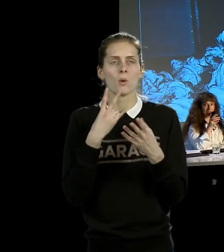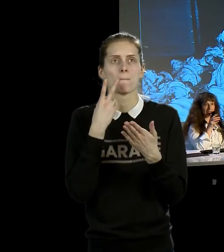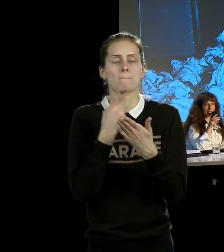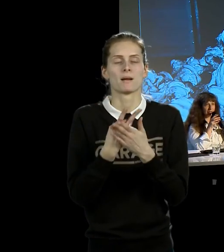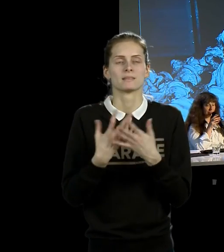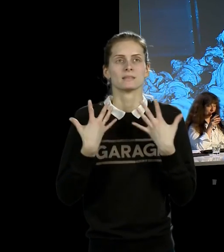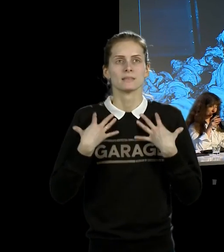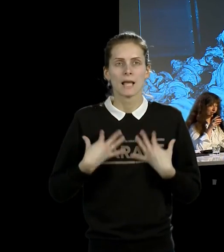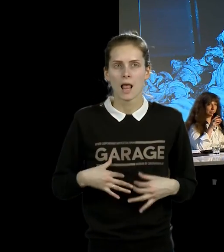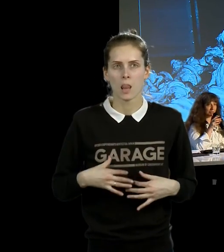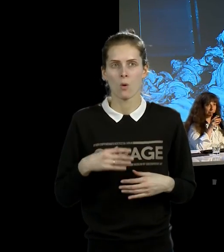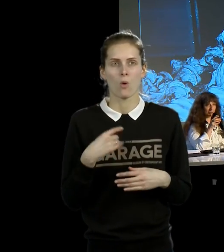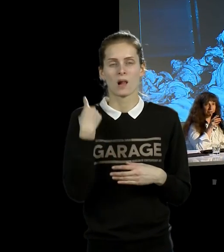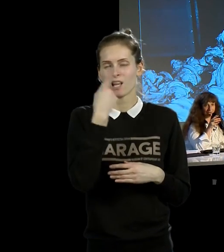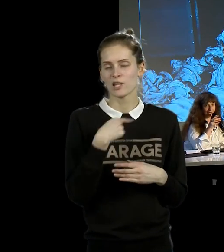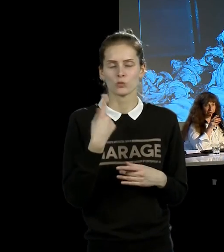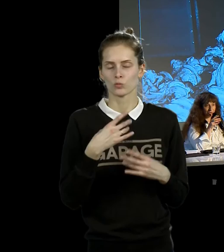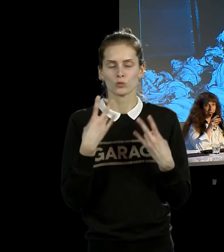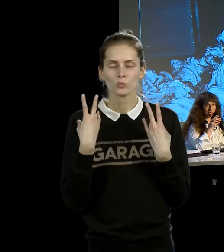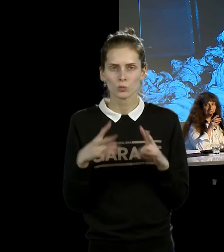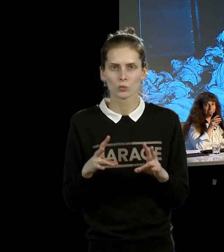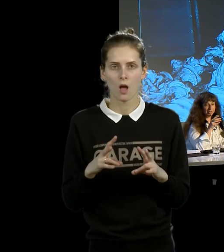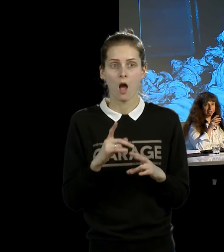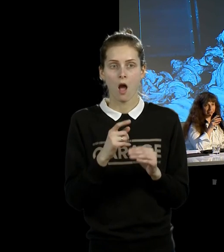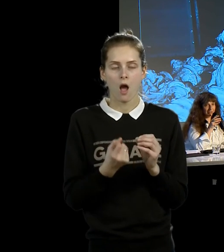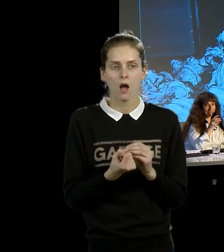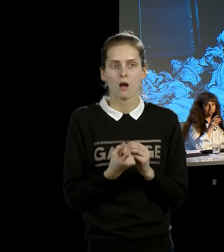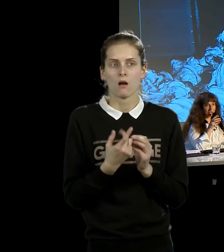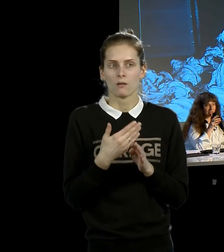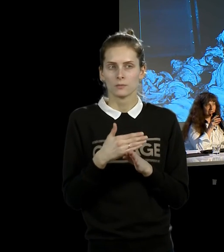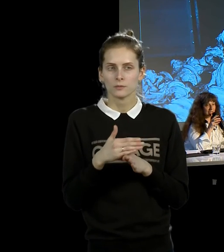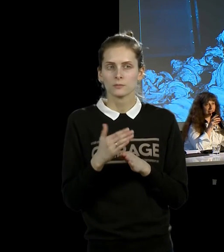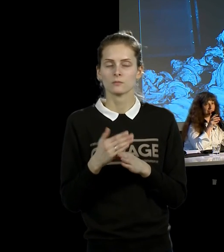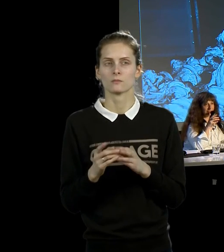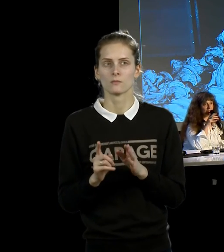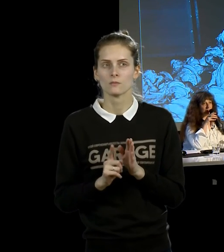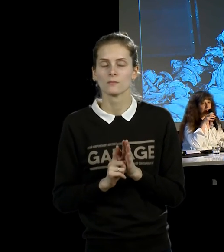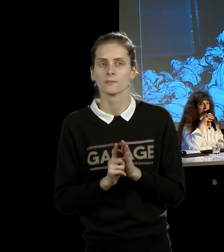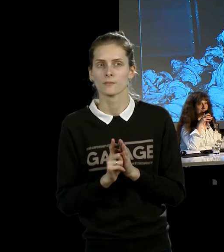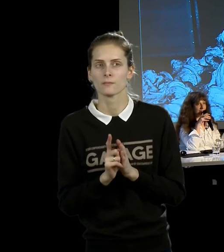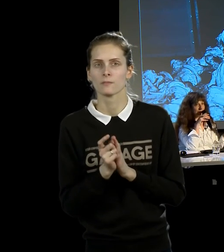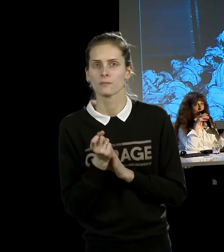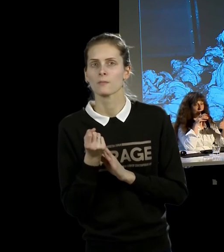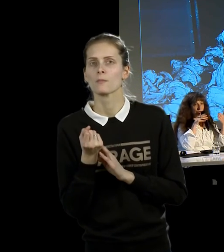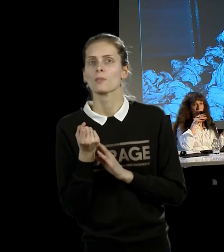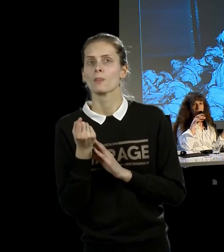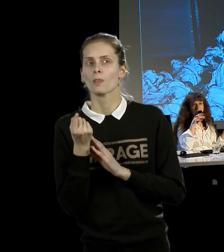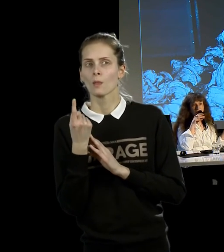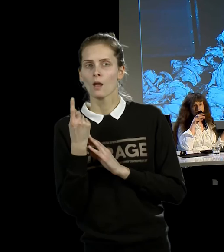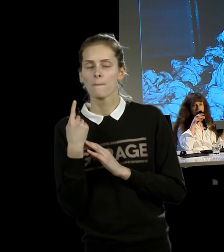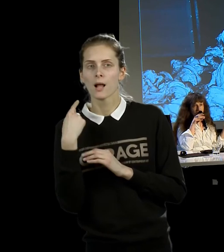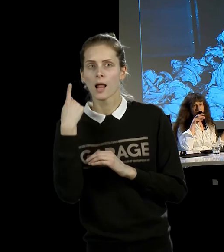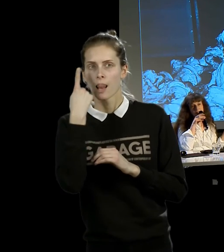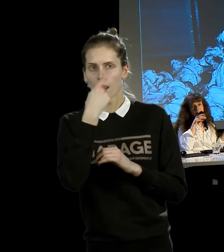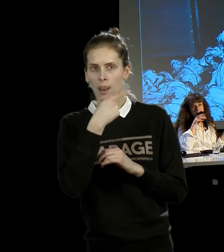обретает постепенно биографию, обретает идентичность, и эта идентичность дорастает до того, что она уже много